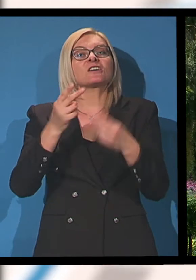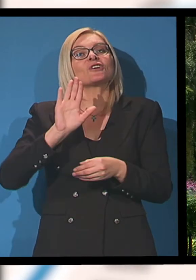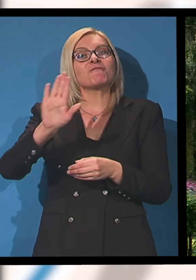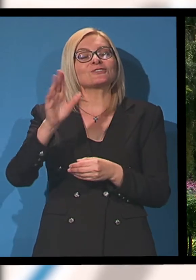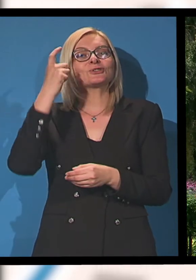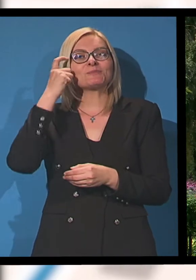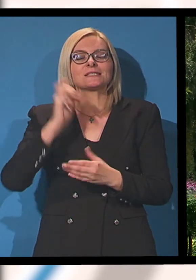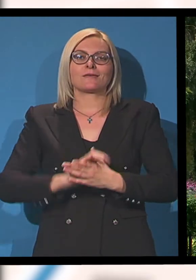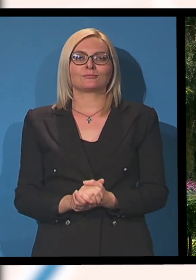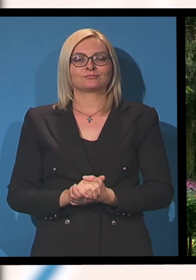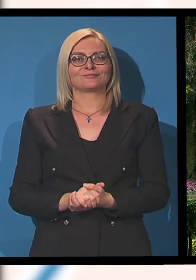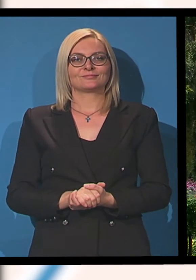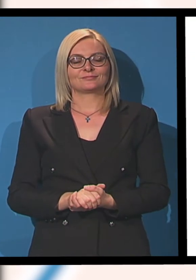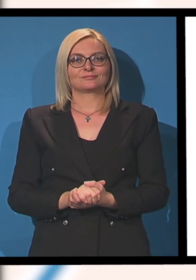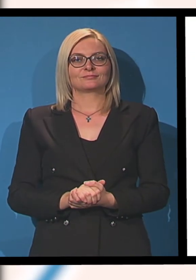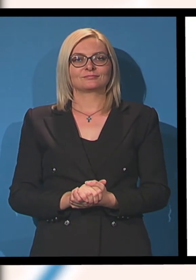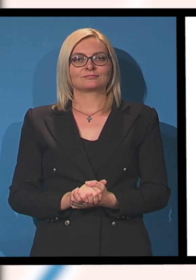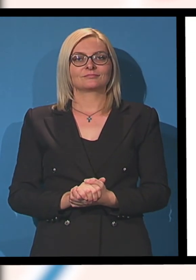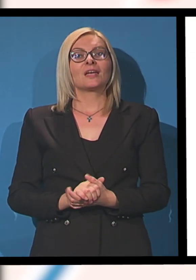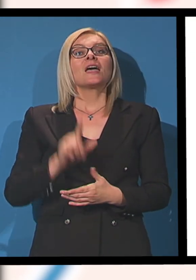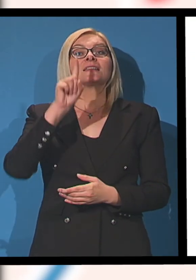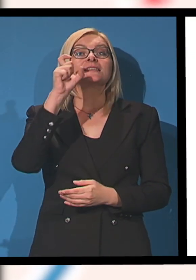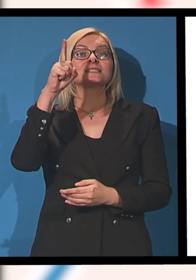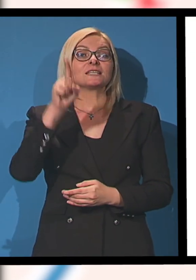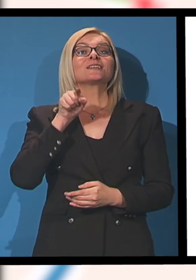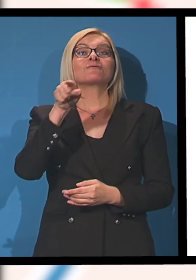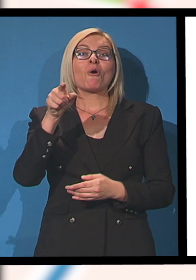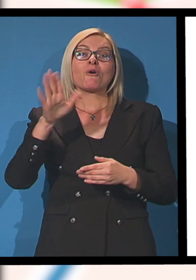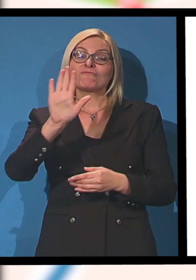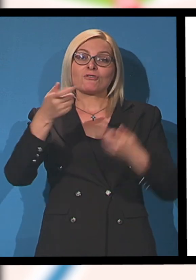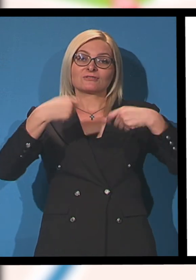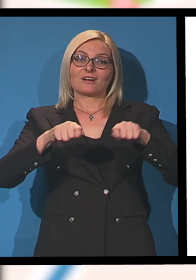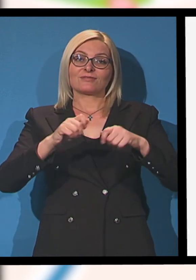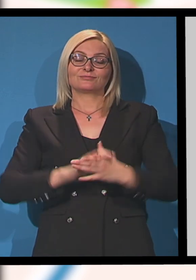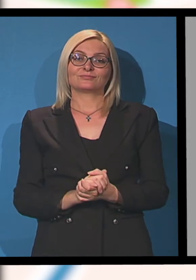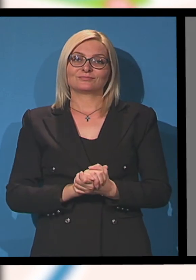неје важно вашето мислење. Ти си твојот град.